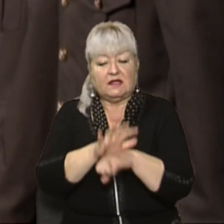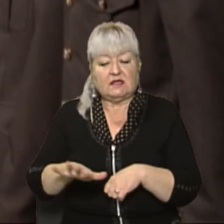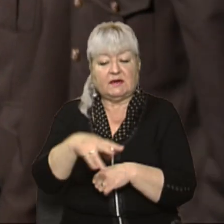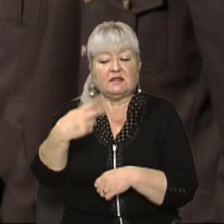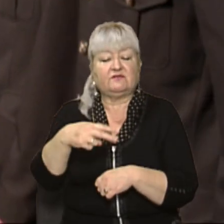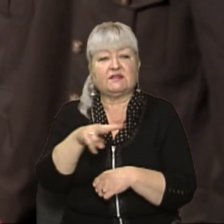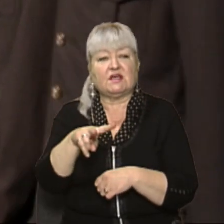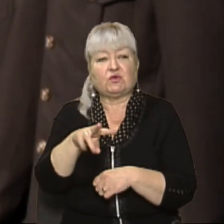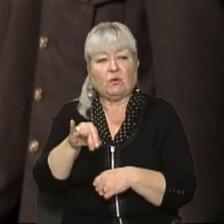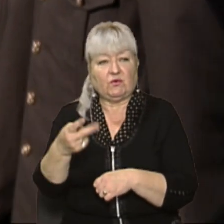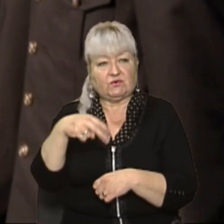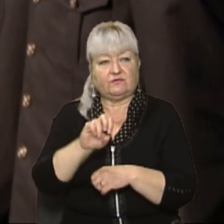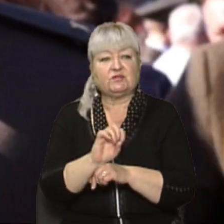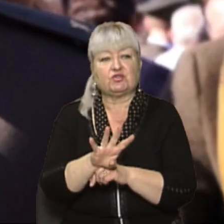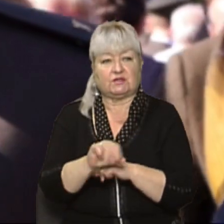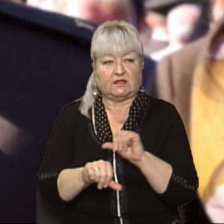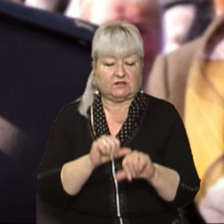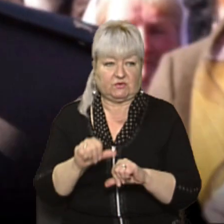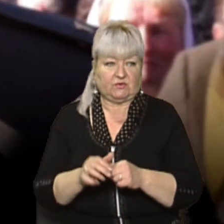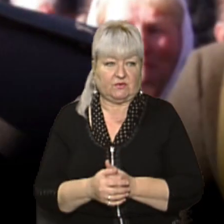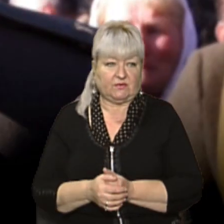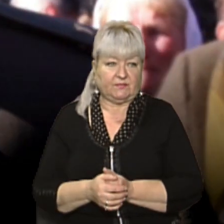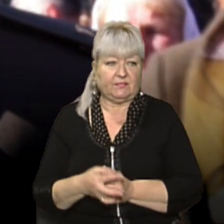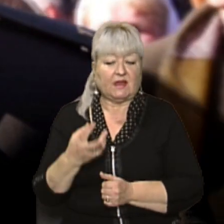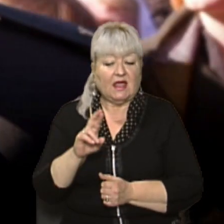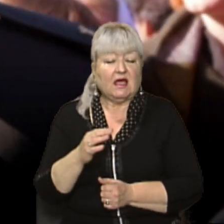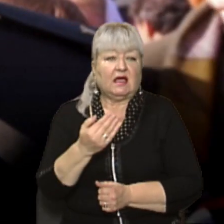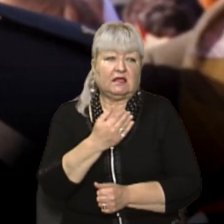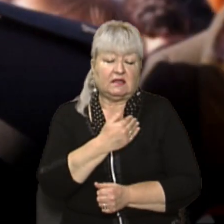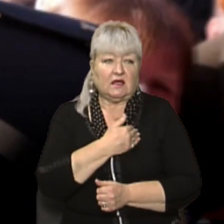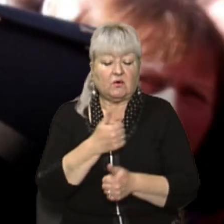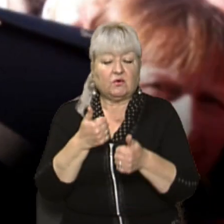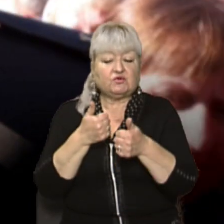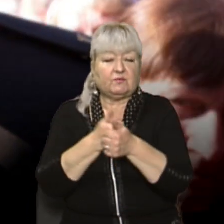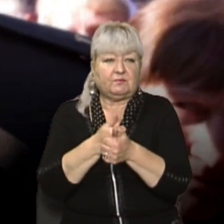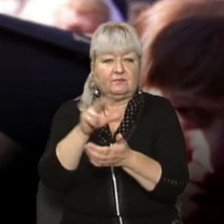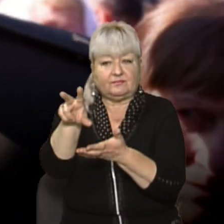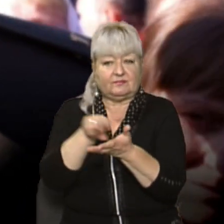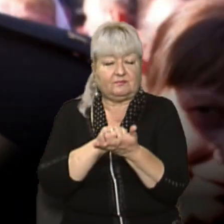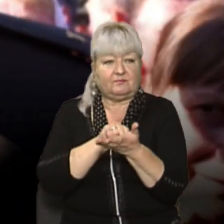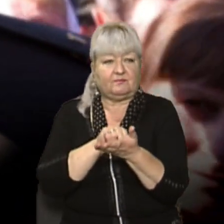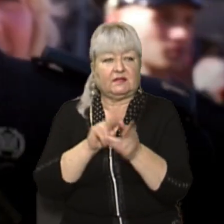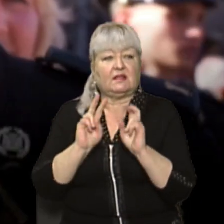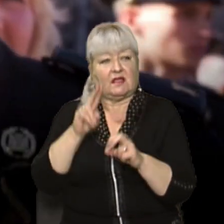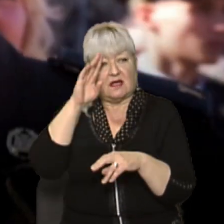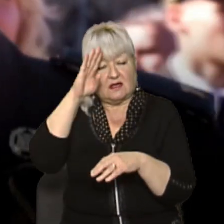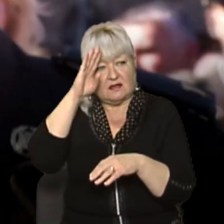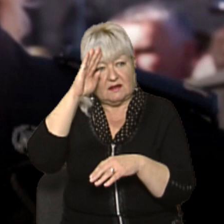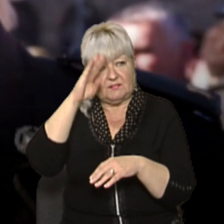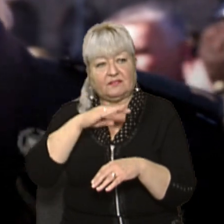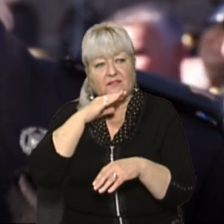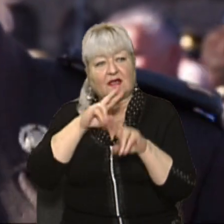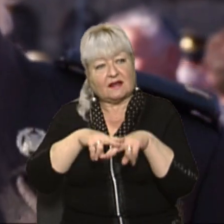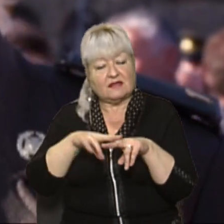лютого 2014 року. «Я хочу піти по стесці Хресного і тата. Я хочу